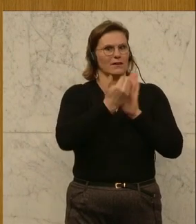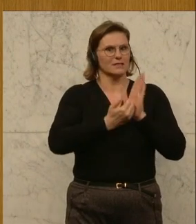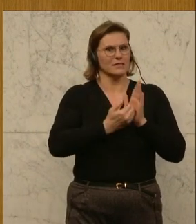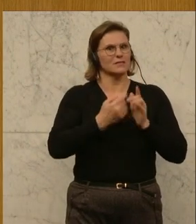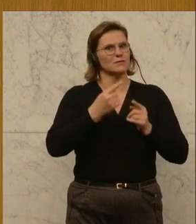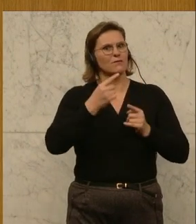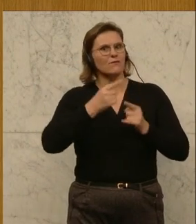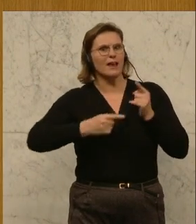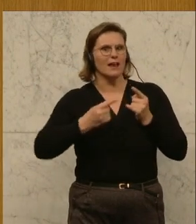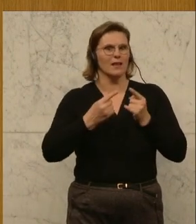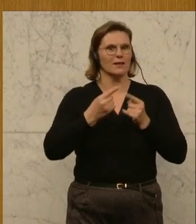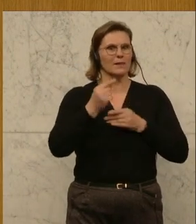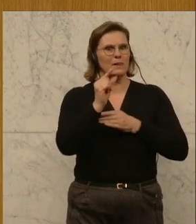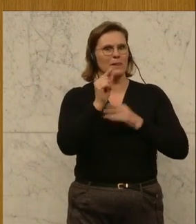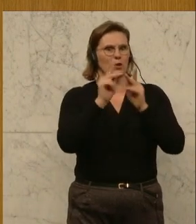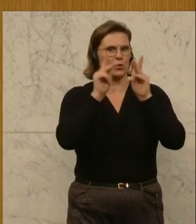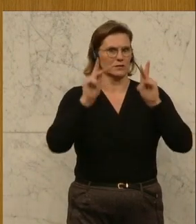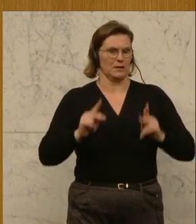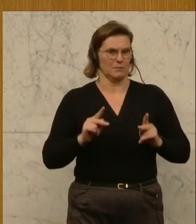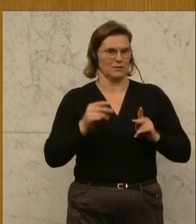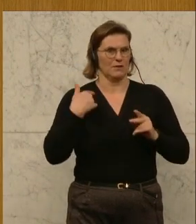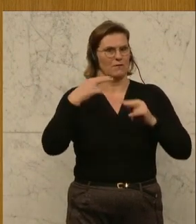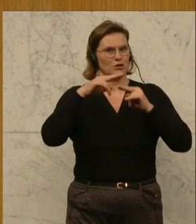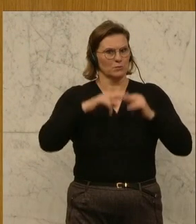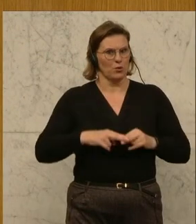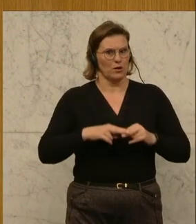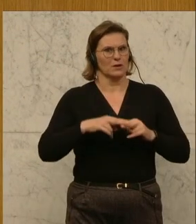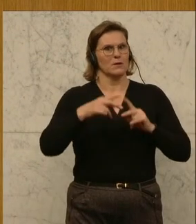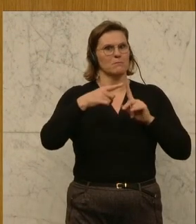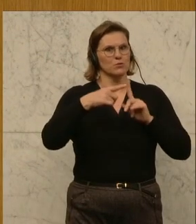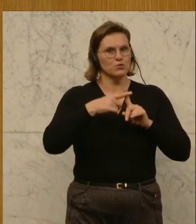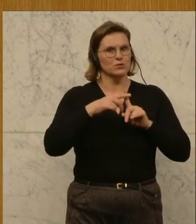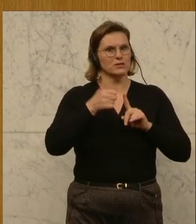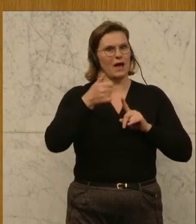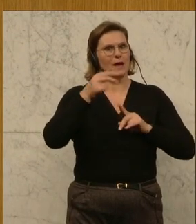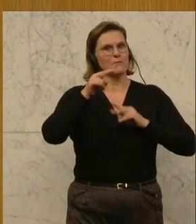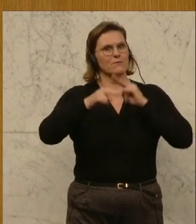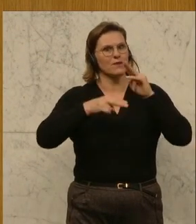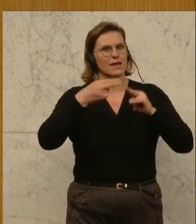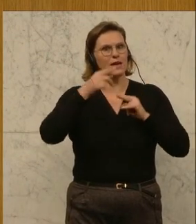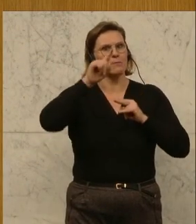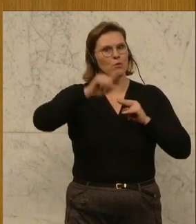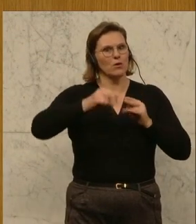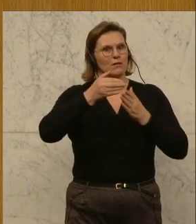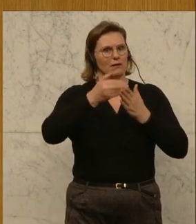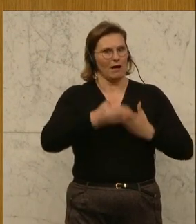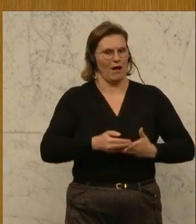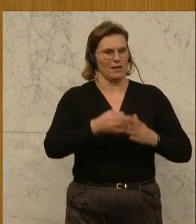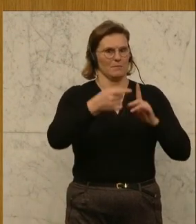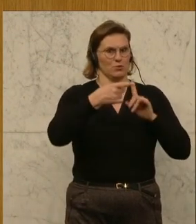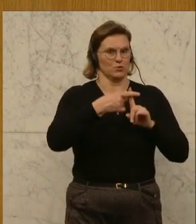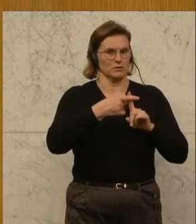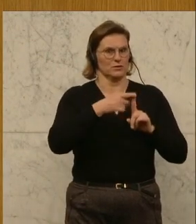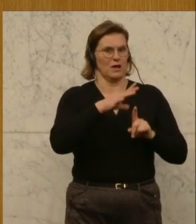Versprochen wurde ein Monatsgehalt mehr für jede Pflegekraft. Aber die Bundesländer haben unterschiedliche